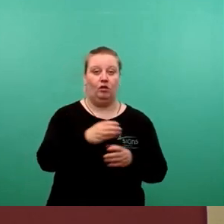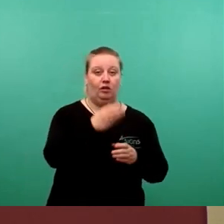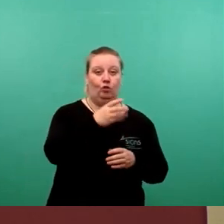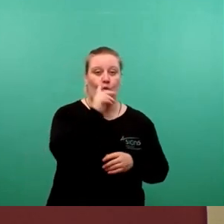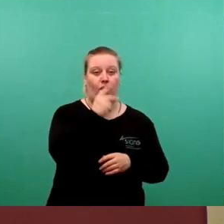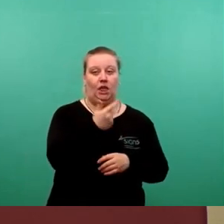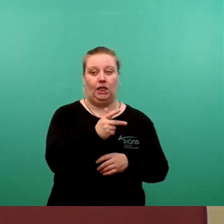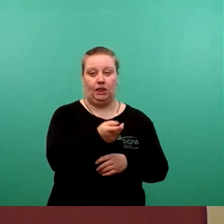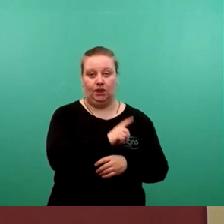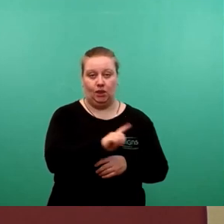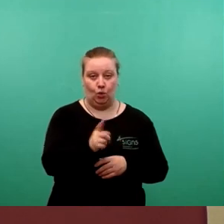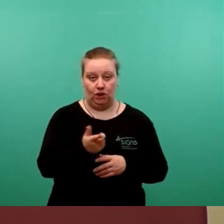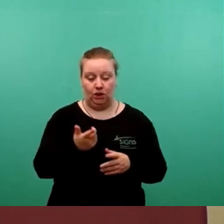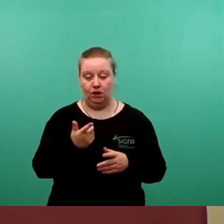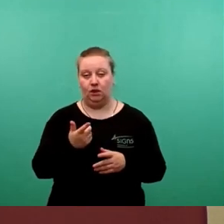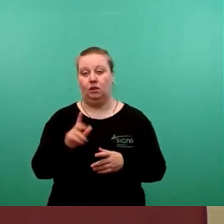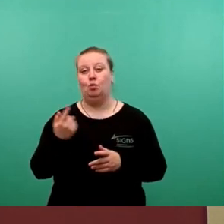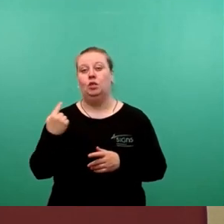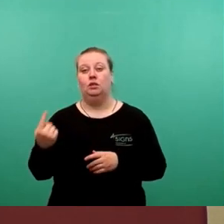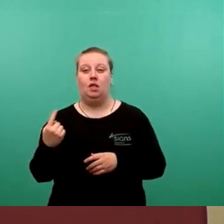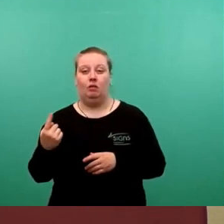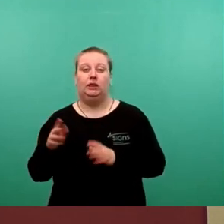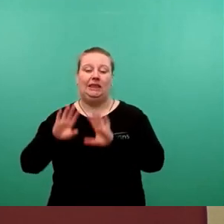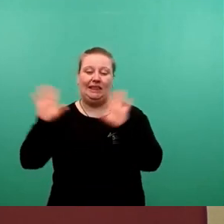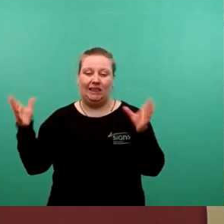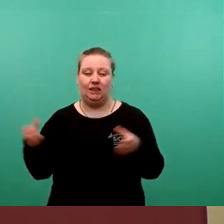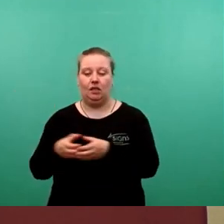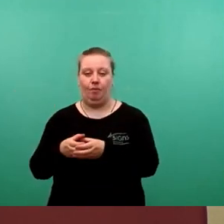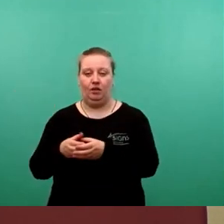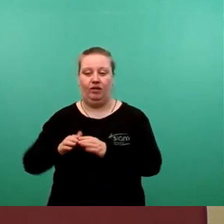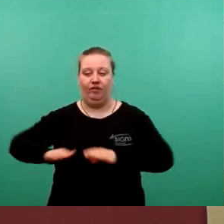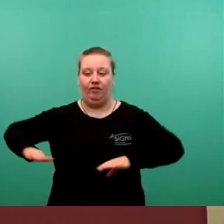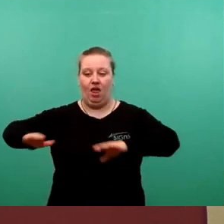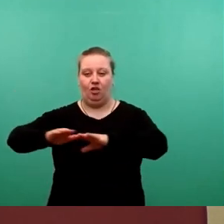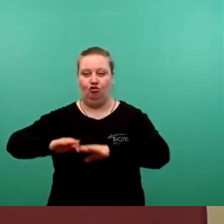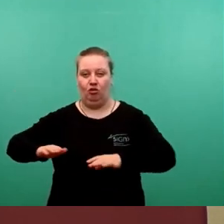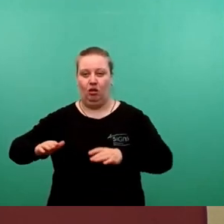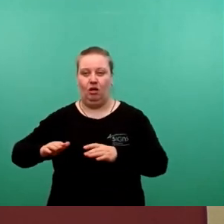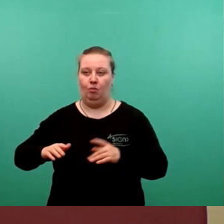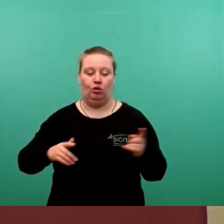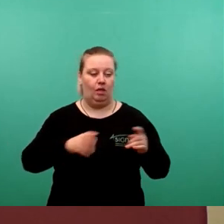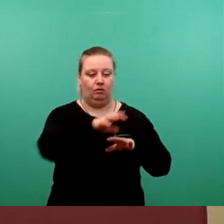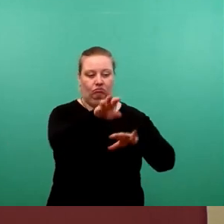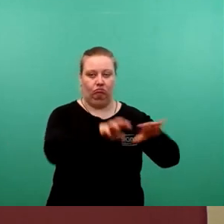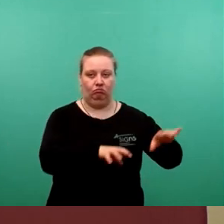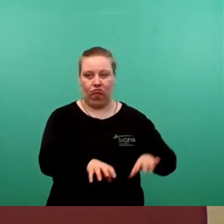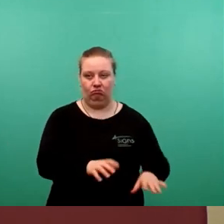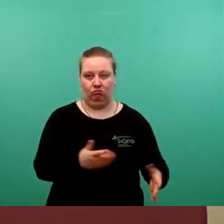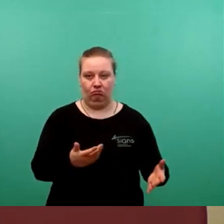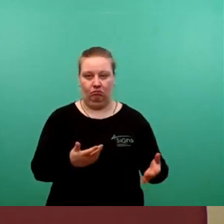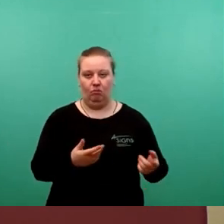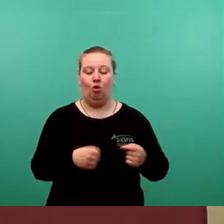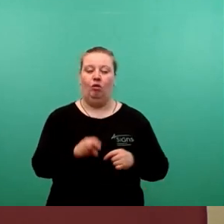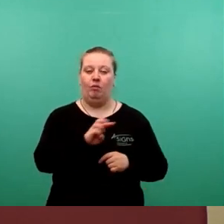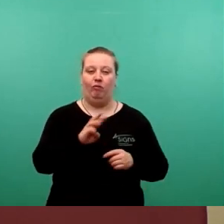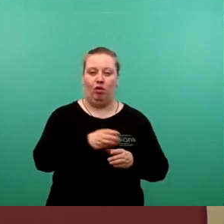.000. Die Lingener Allee bietet zusammenhängende Flächen, das ist beim World Trade Center nicht der Fall. Wir haben auch beim World Trade